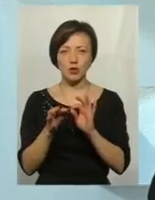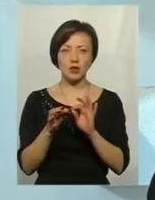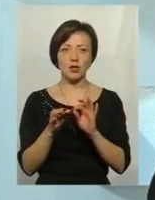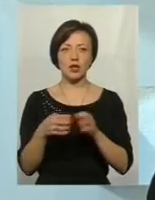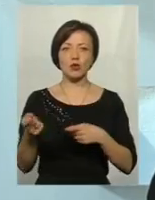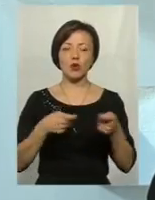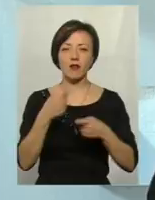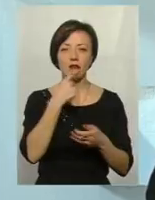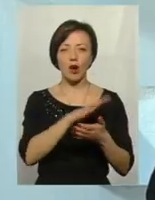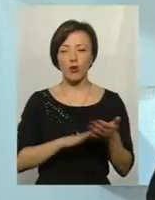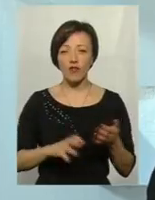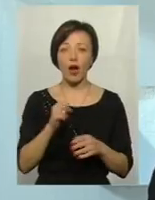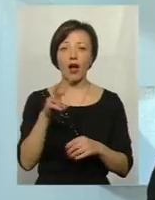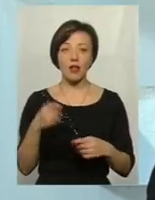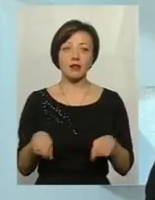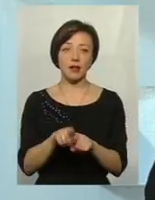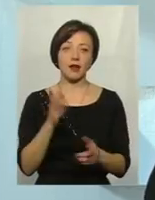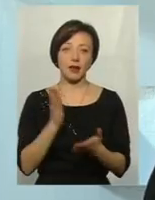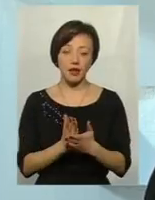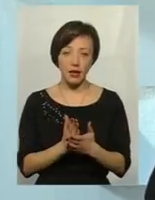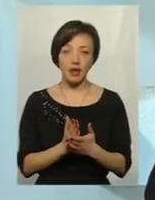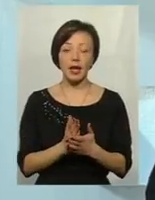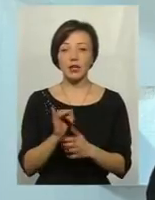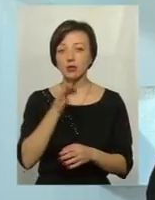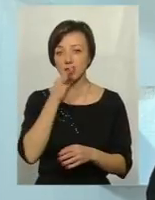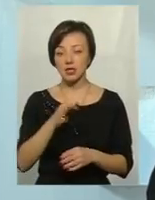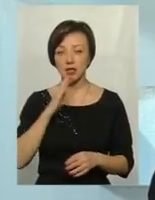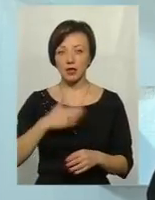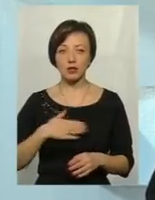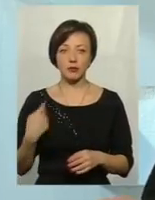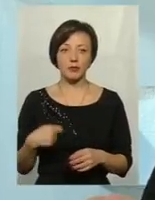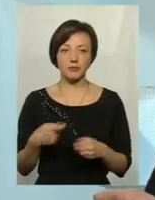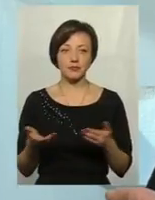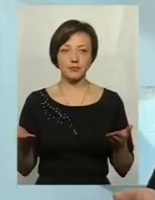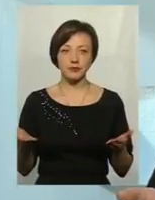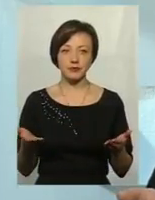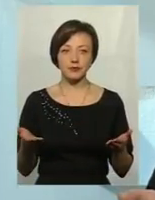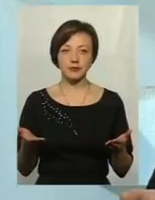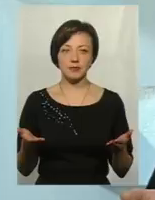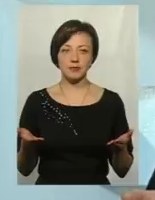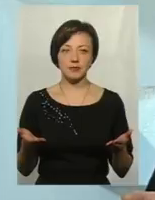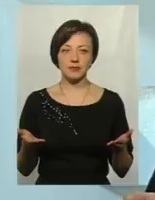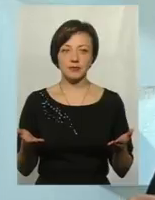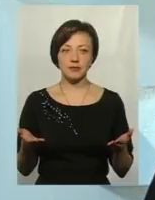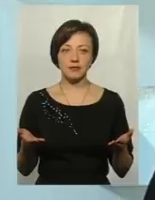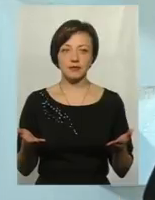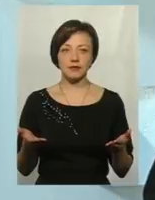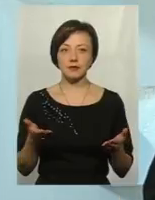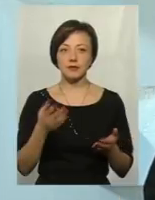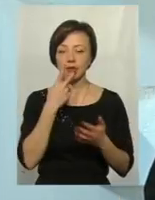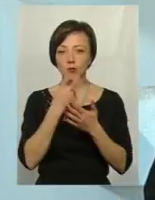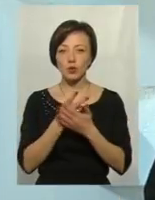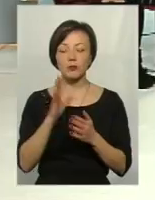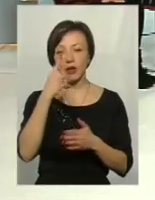торгівля на крові і так далі, але воно так є. І те, що сказав наш президент, ну, будемо тільки